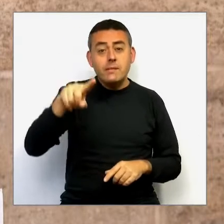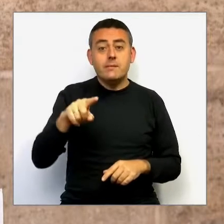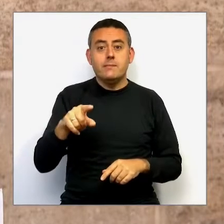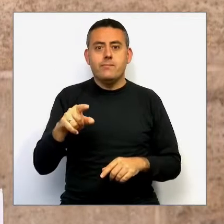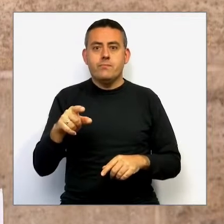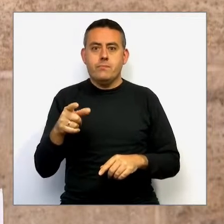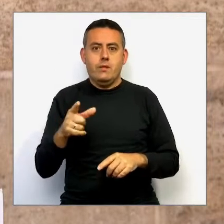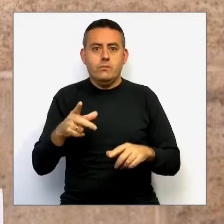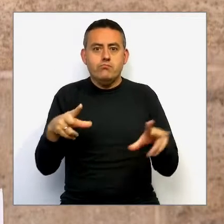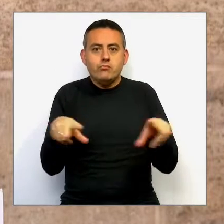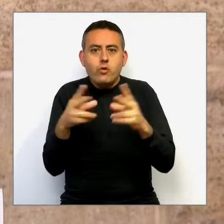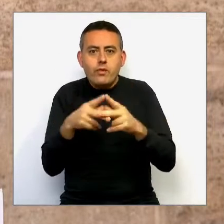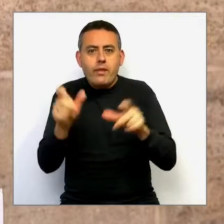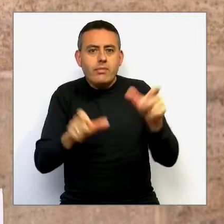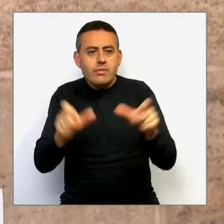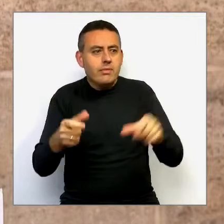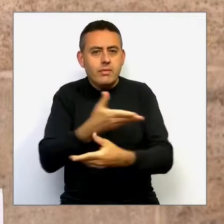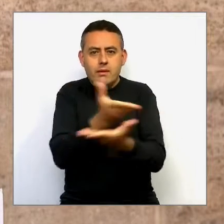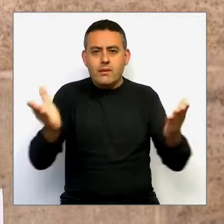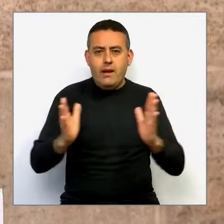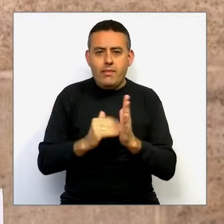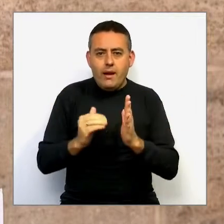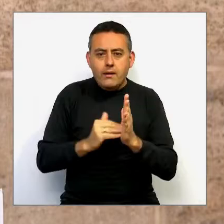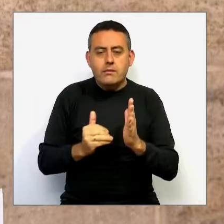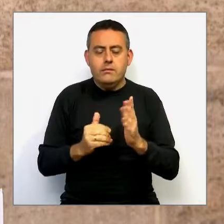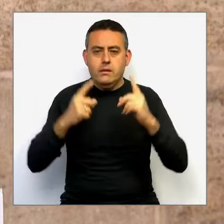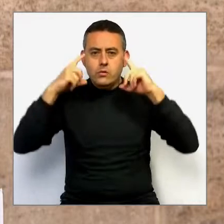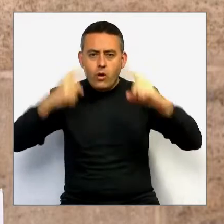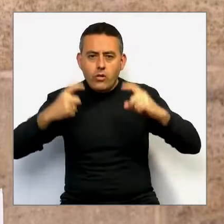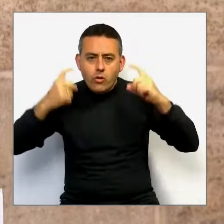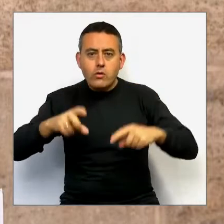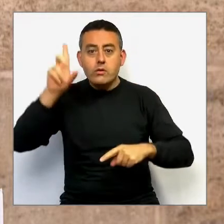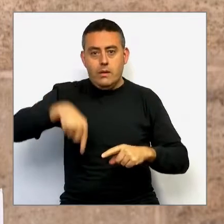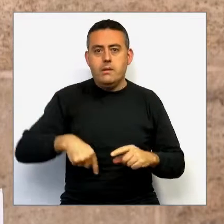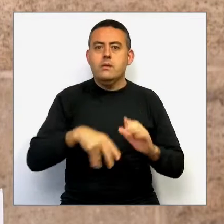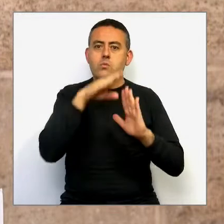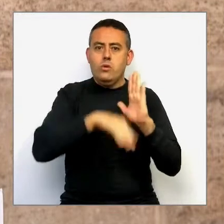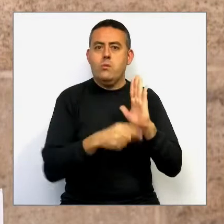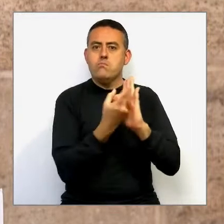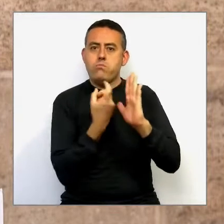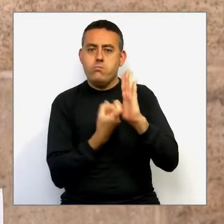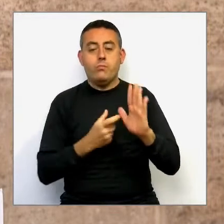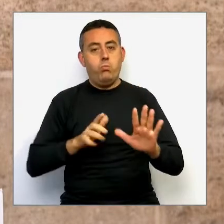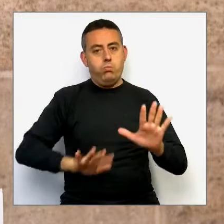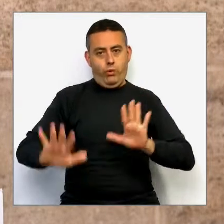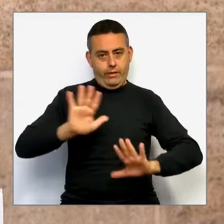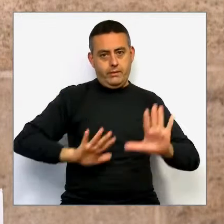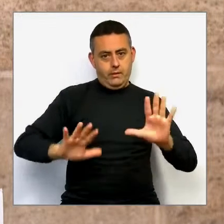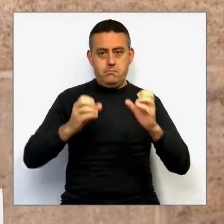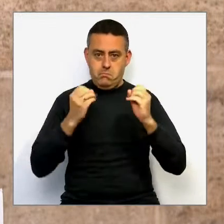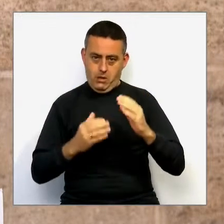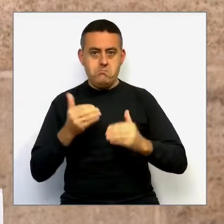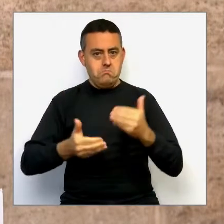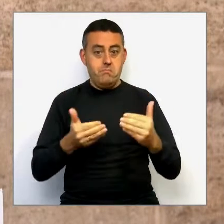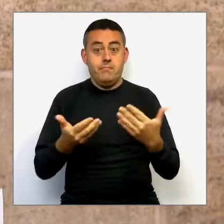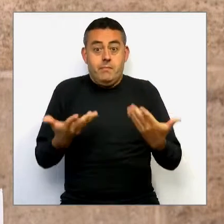que ha fet la societat valenciana, gràcies a una desescalada prudent, ens trobem en aquest moment en una